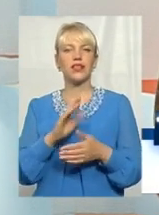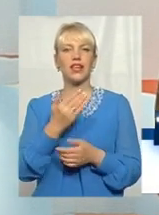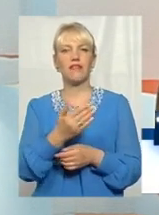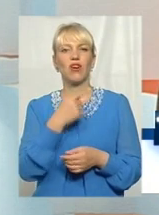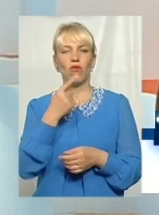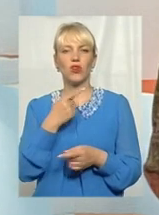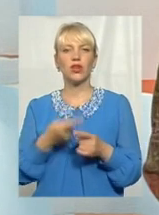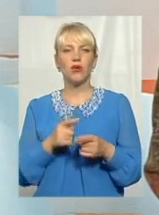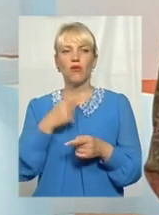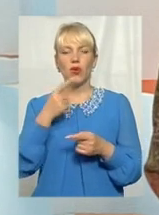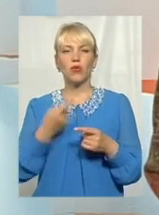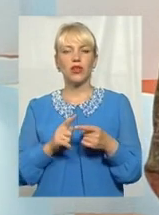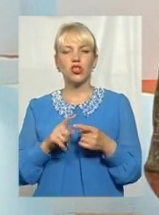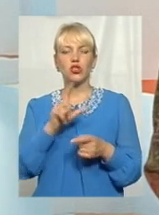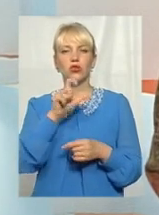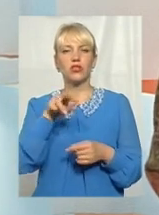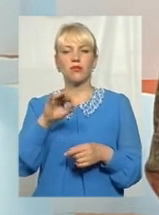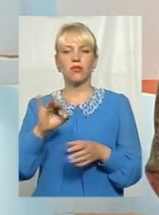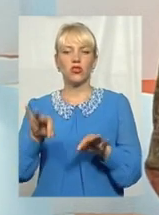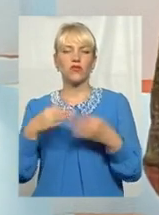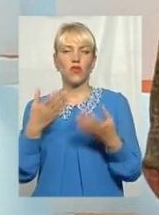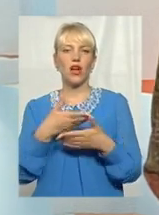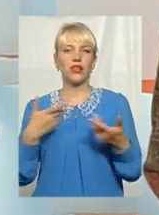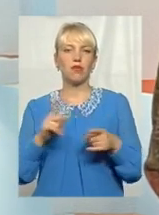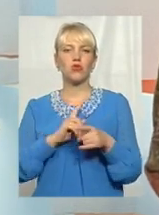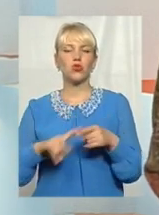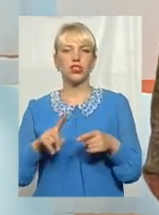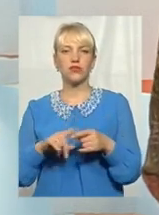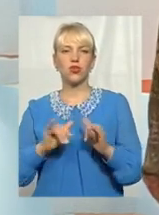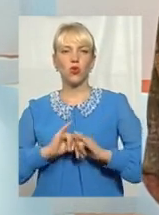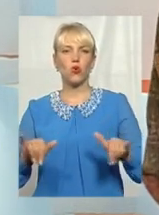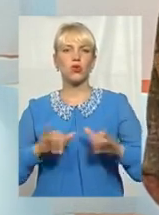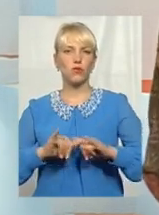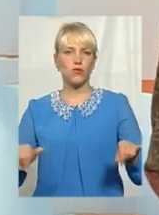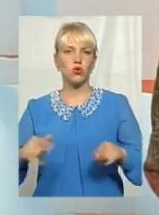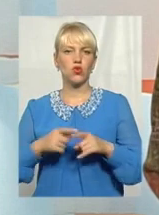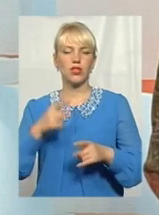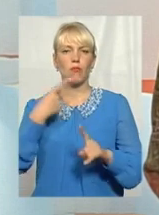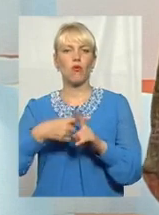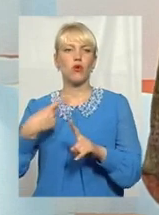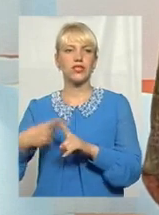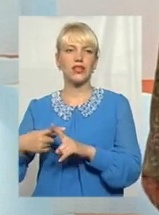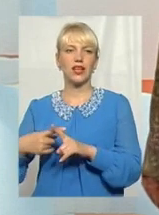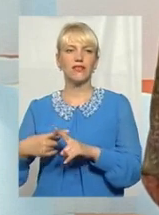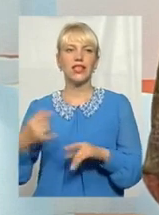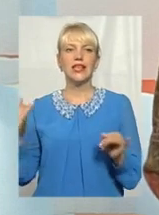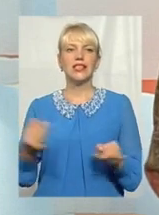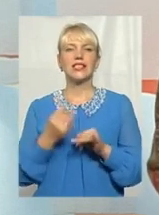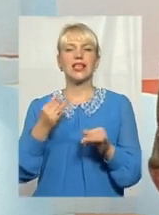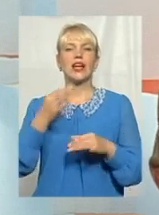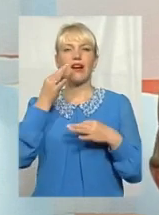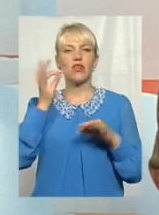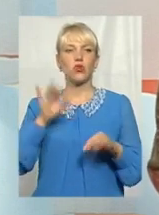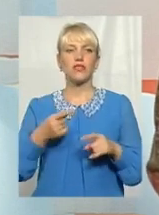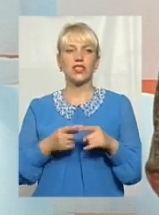про те, що засоби комунікації нам дозволяють зараз дуже швидко розповсюджувати позитивну, такий цікавий досвід.